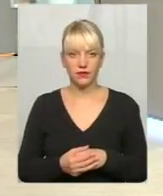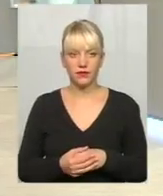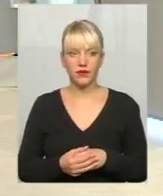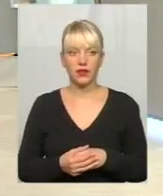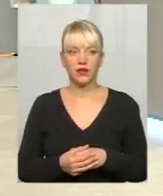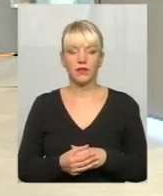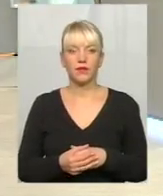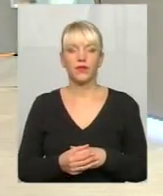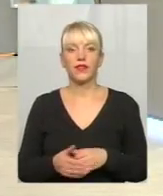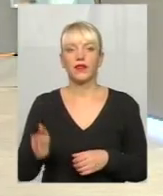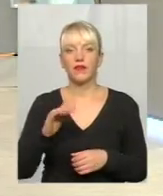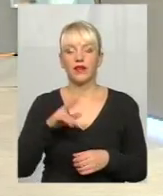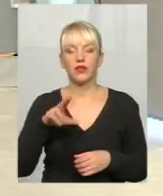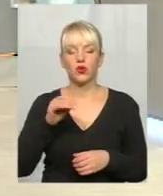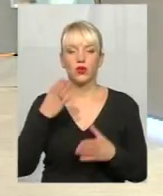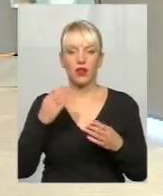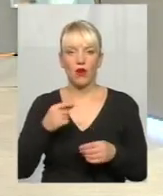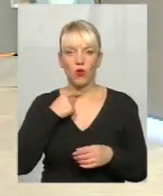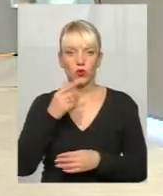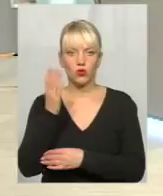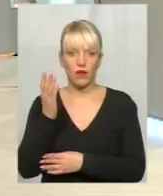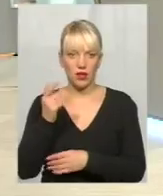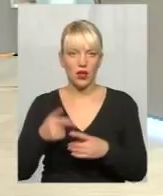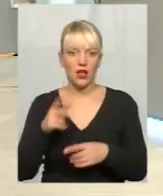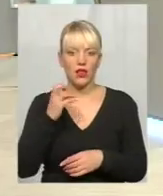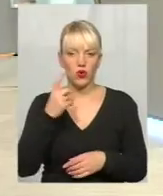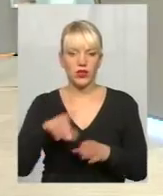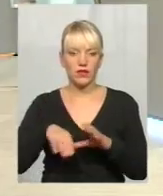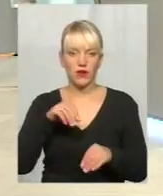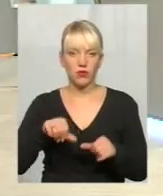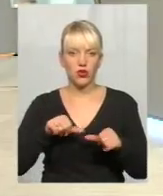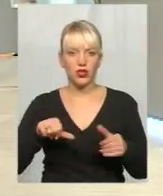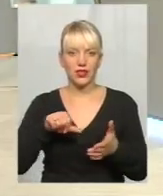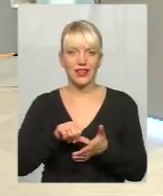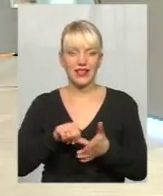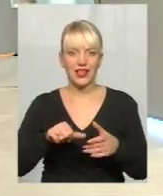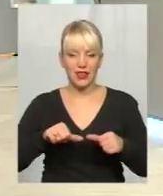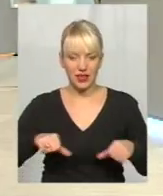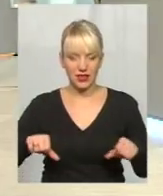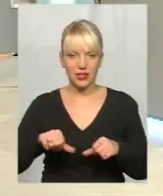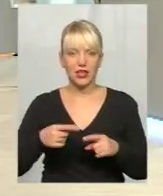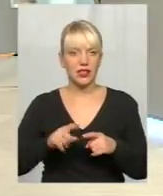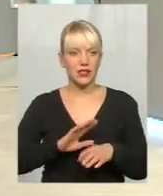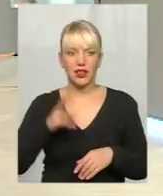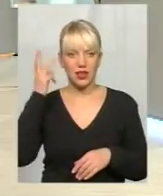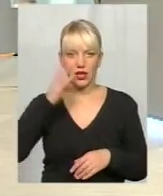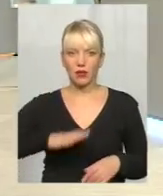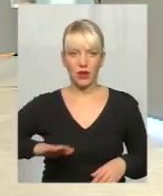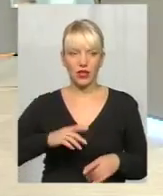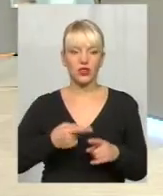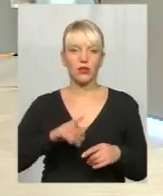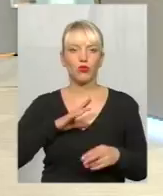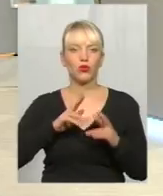Давайте тоді вже до дня голосування. На одній з виборчих дільниць, на щастя, це не Хмельниччина, це, на жаль, було таке на